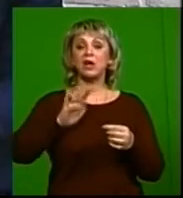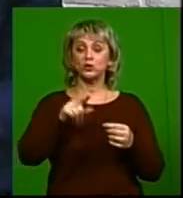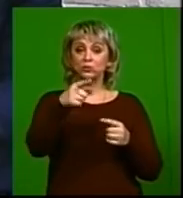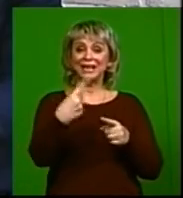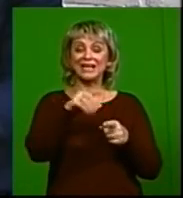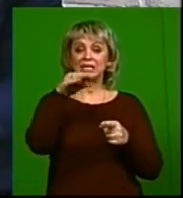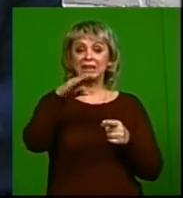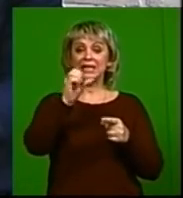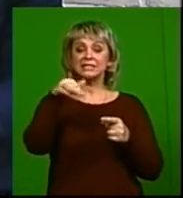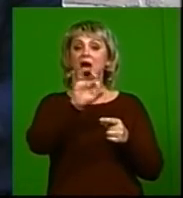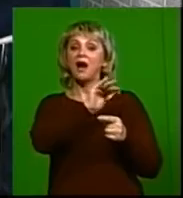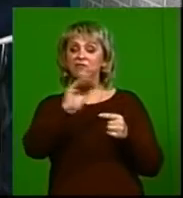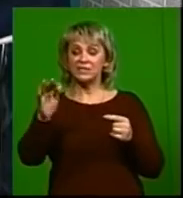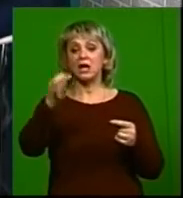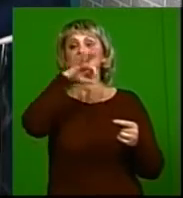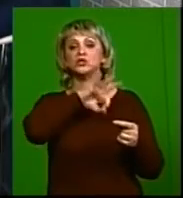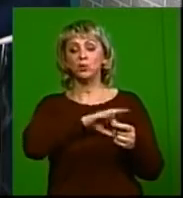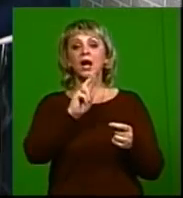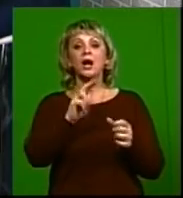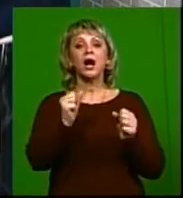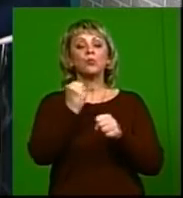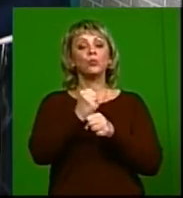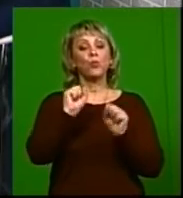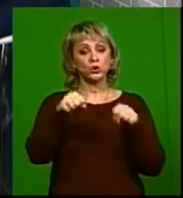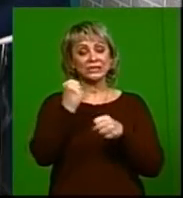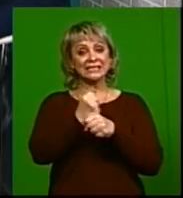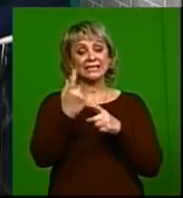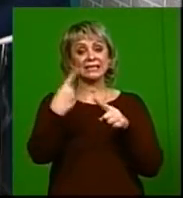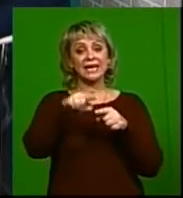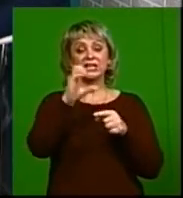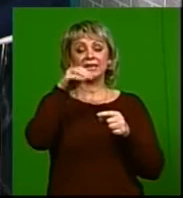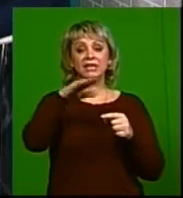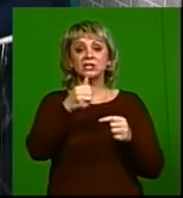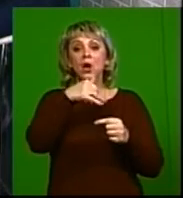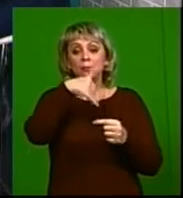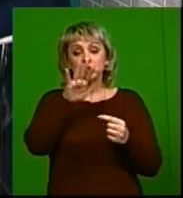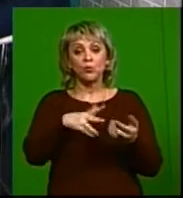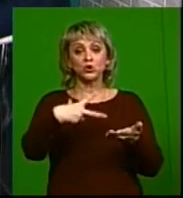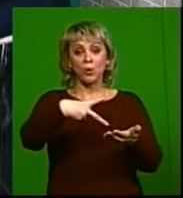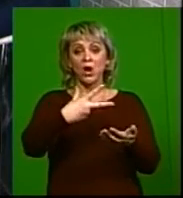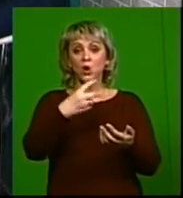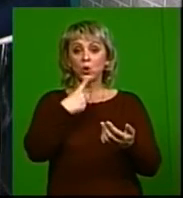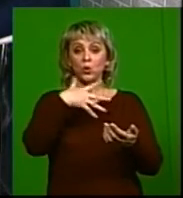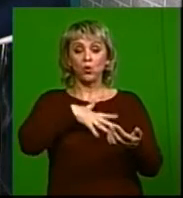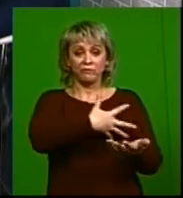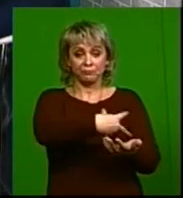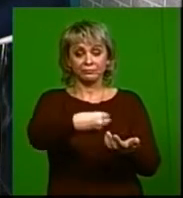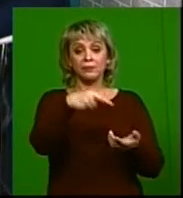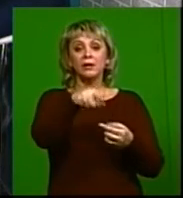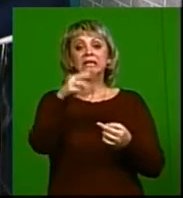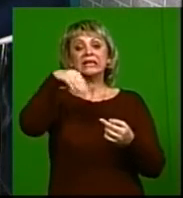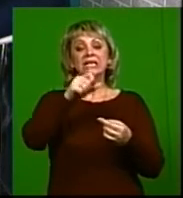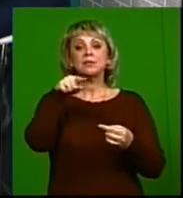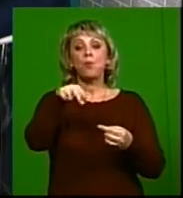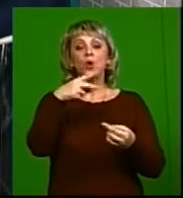эти тесты в официальной медицине используются. Как можно сделать такой тест, как он проводится? Кровь же мы, допустим, не можем сами из вены Есть экспресс-тесты по